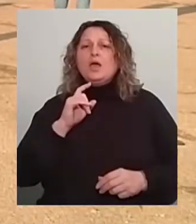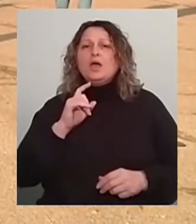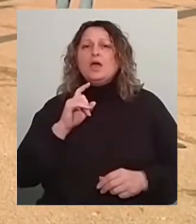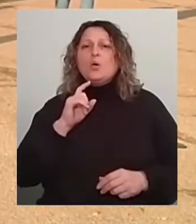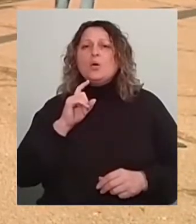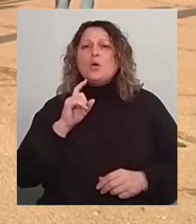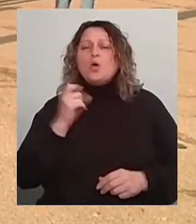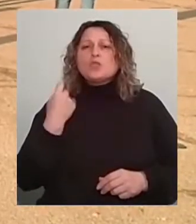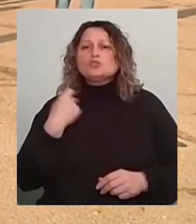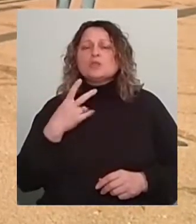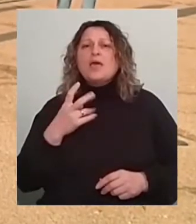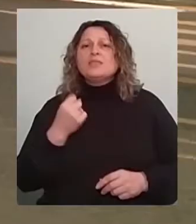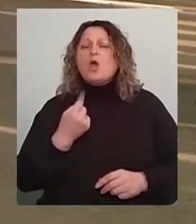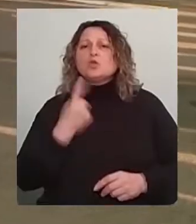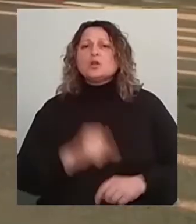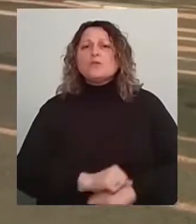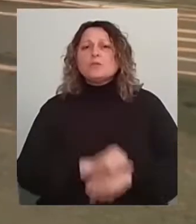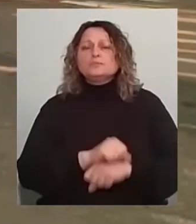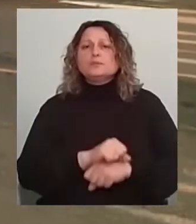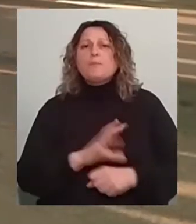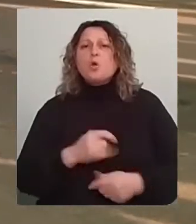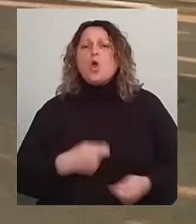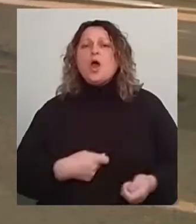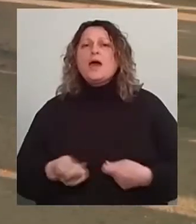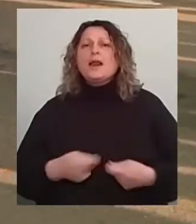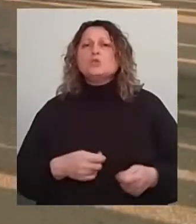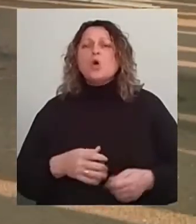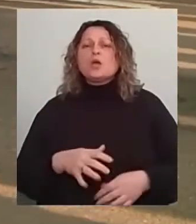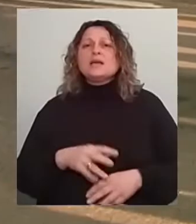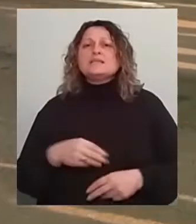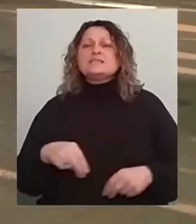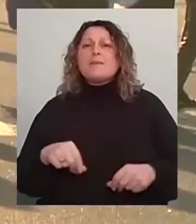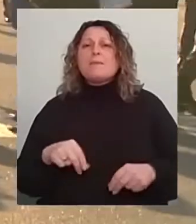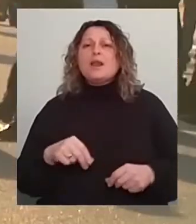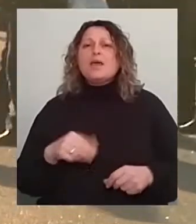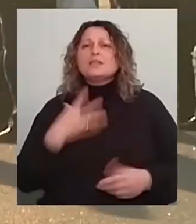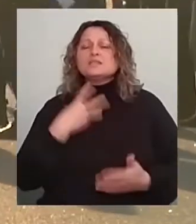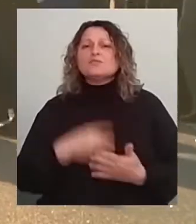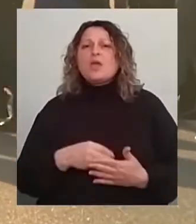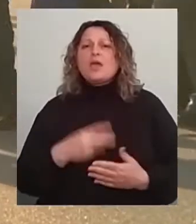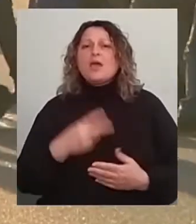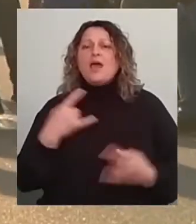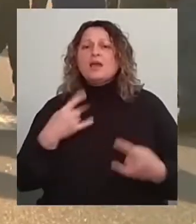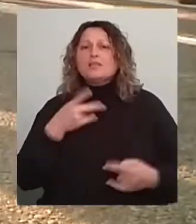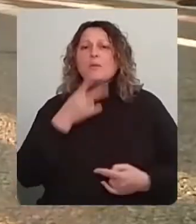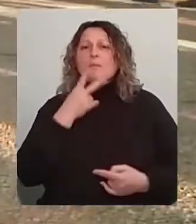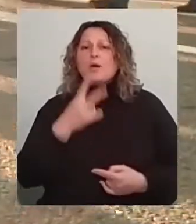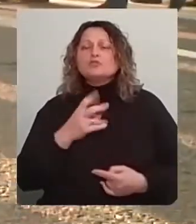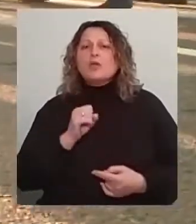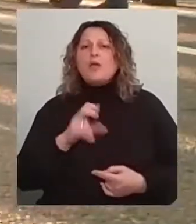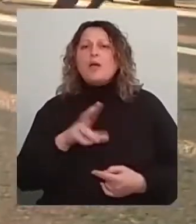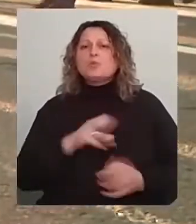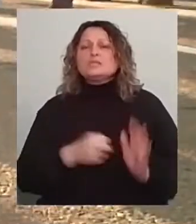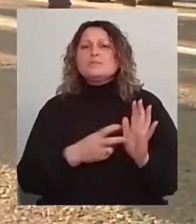протесту проти законопроєкту про ринок землі. На своїх екранах ви бачите, як це відбувалося 17